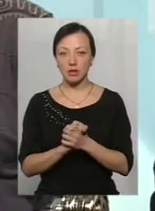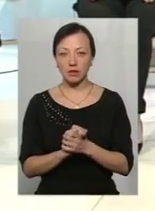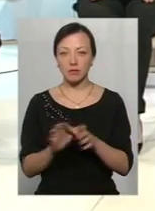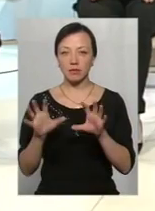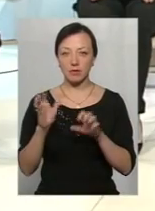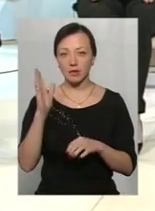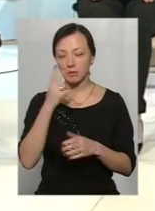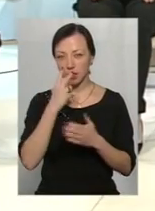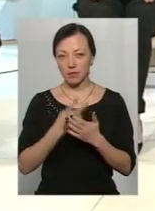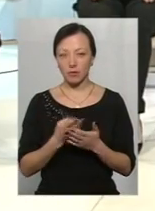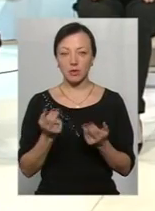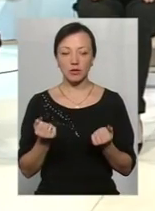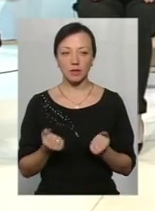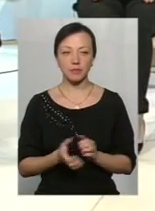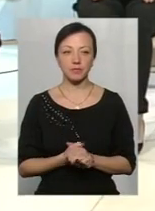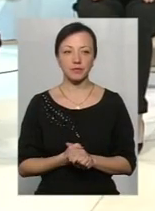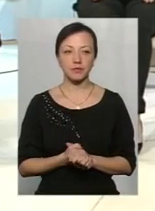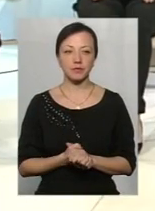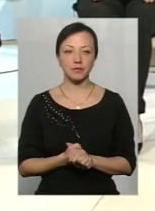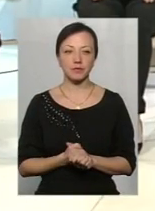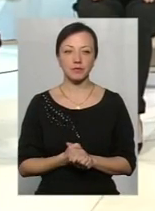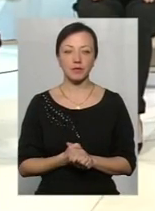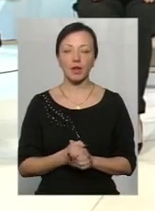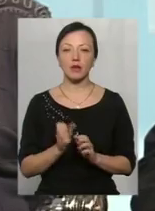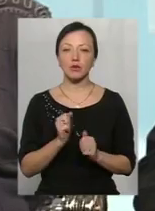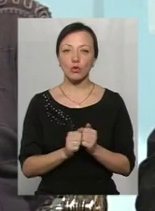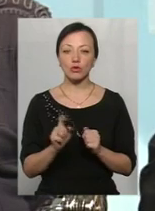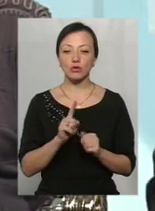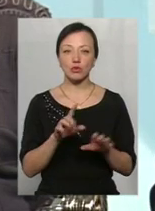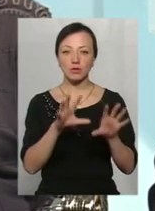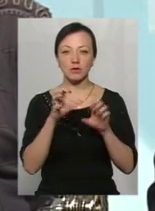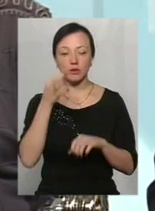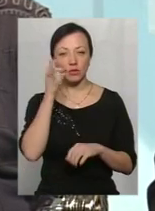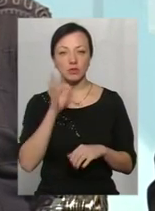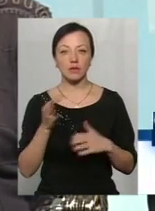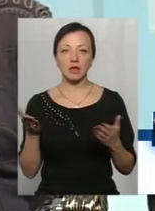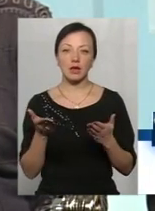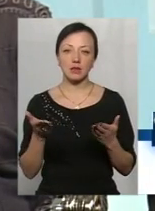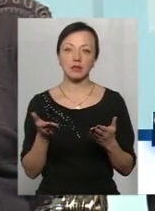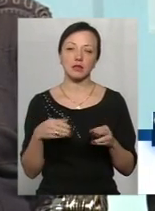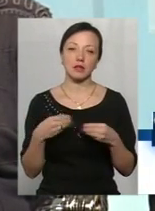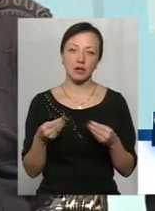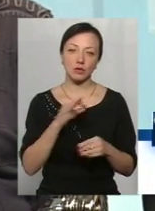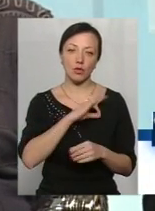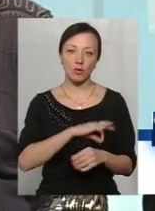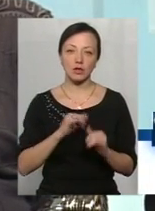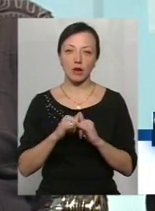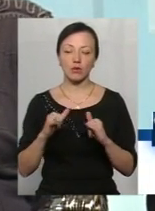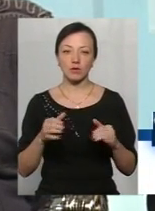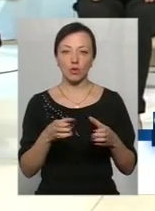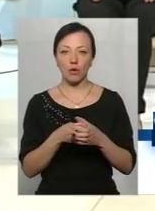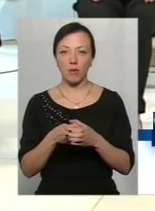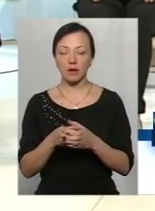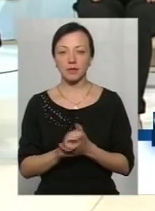Перспективу бачите, так? перспективу бачу, тому що з кожного можна щось почерпнути таке, яке дасть користь для розвитку громади.